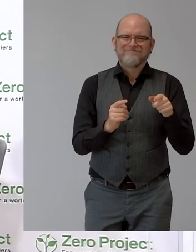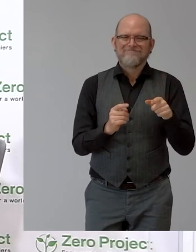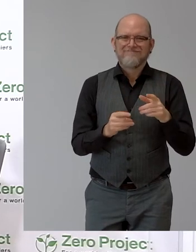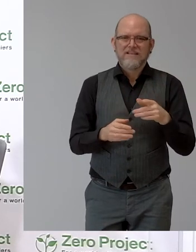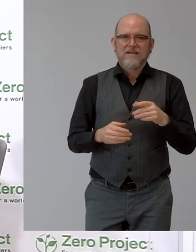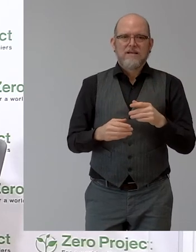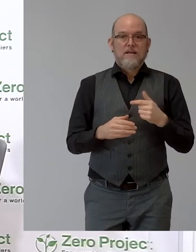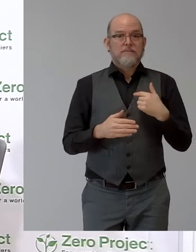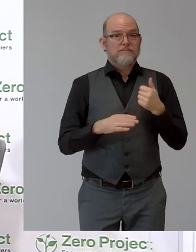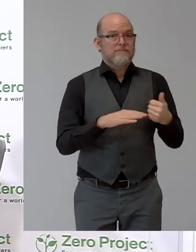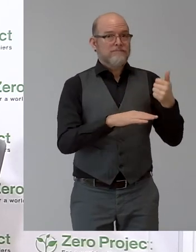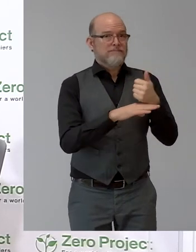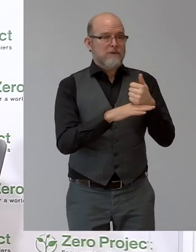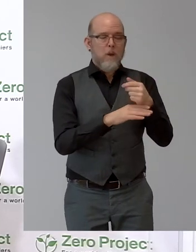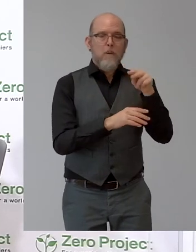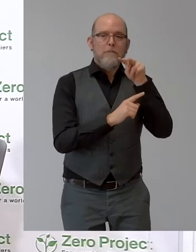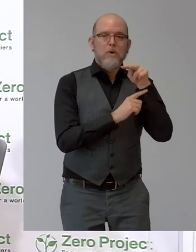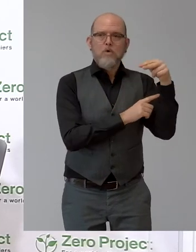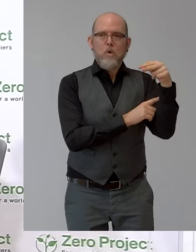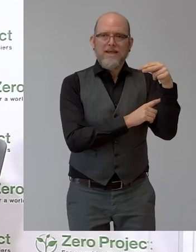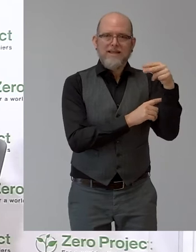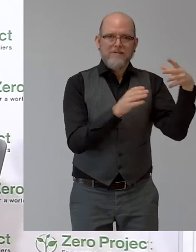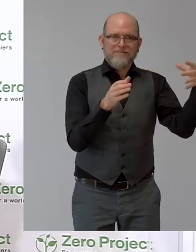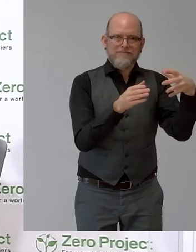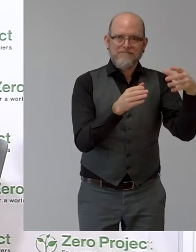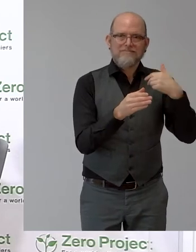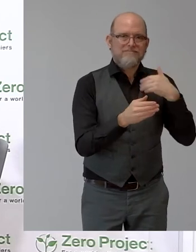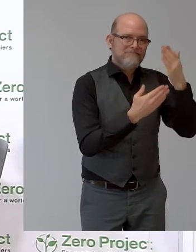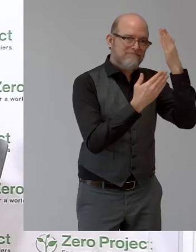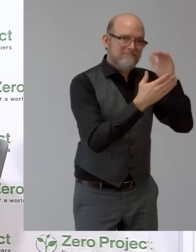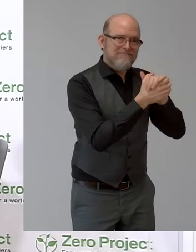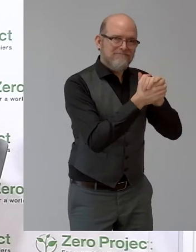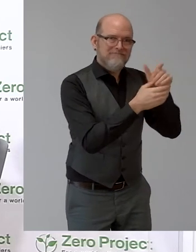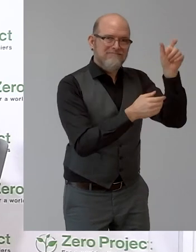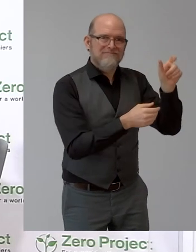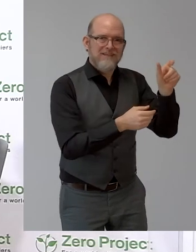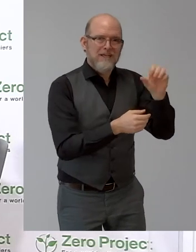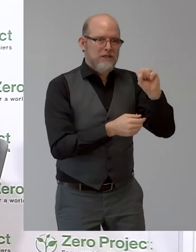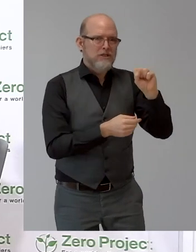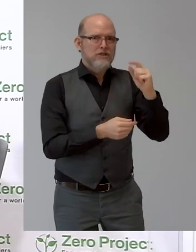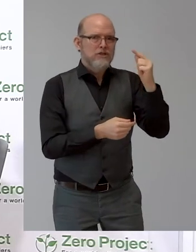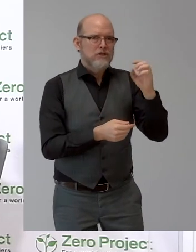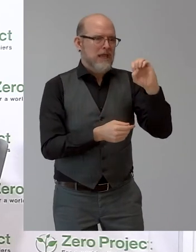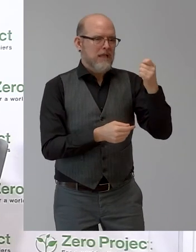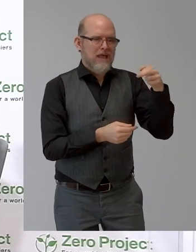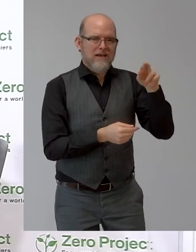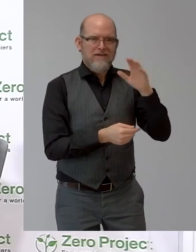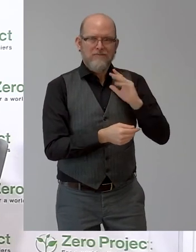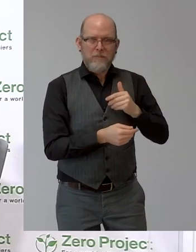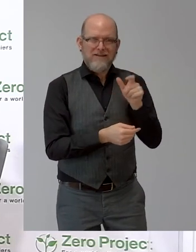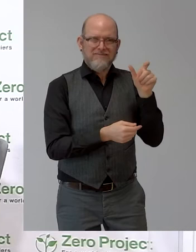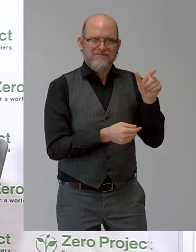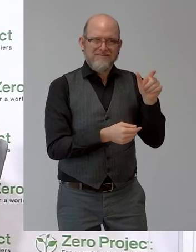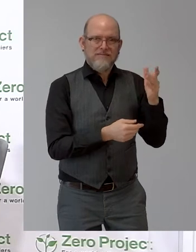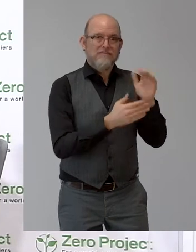recht herzlich begrüßen, Frau Mag. Christine Steger. Frau Steger, der Monitoring-Ausschuss hat ja am 3.